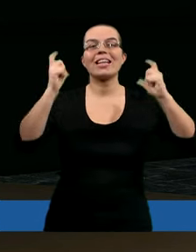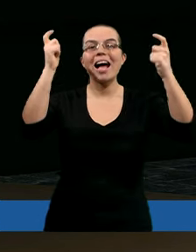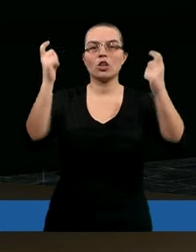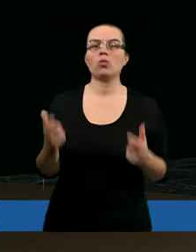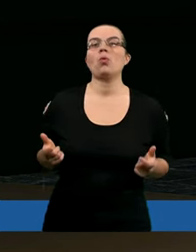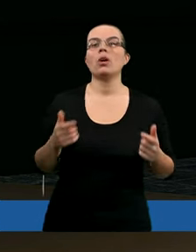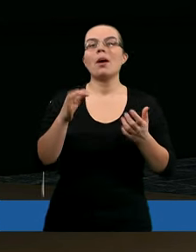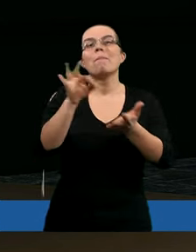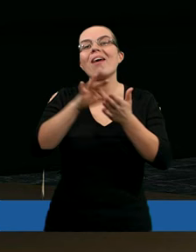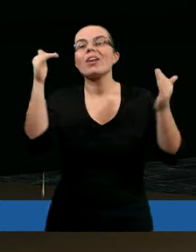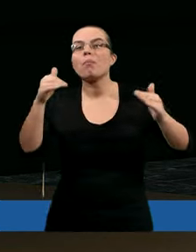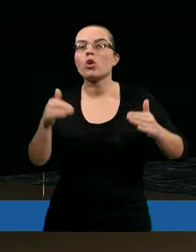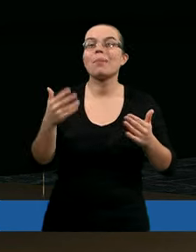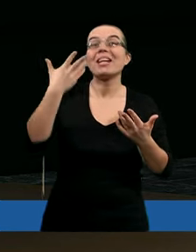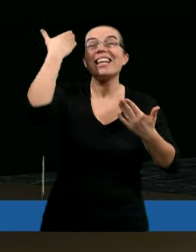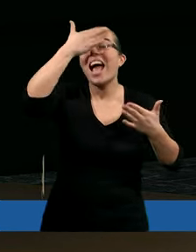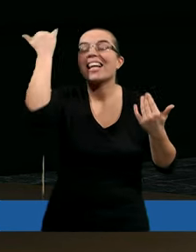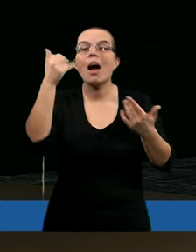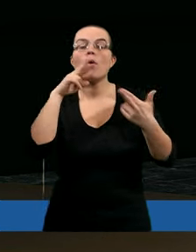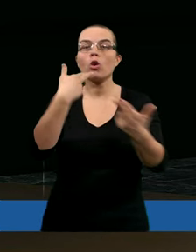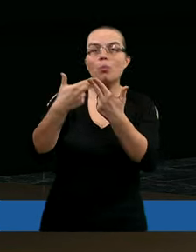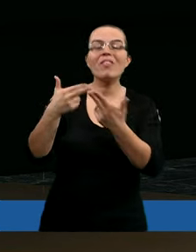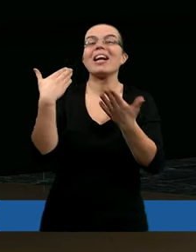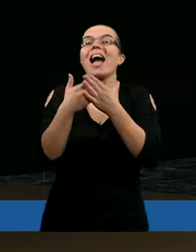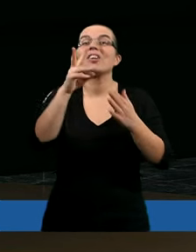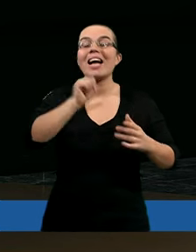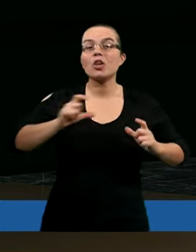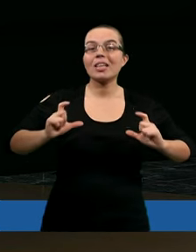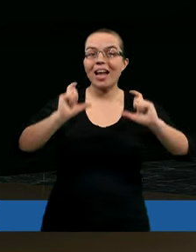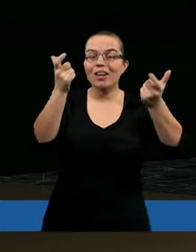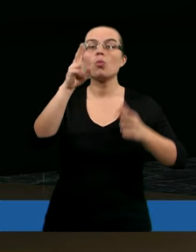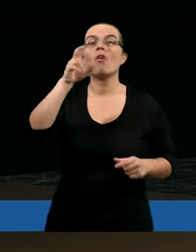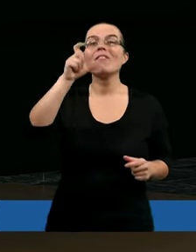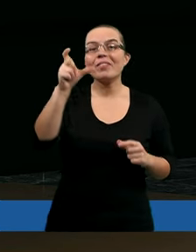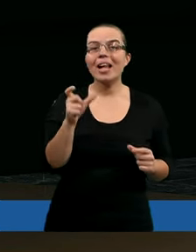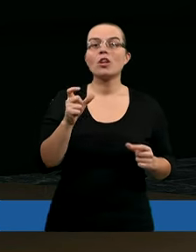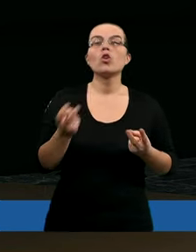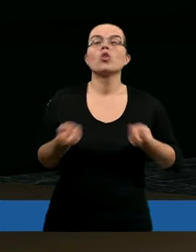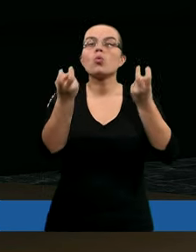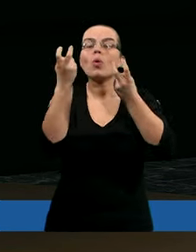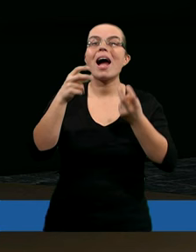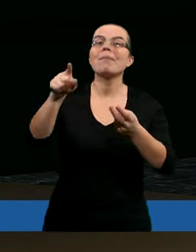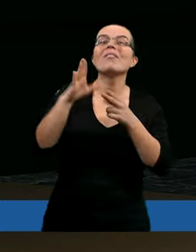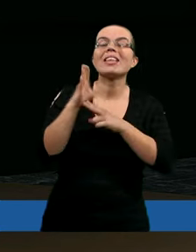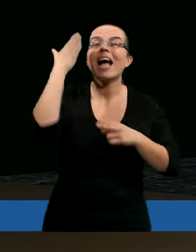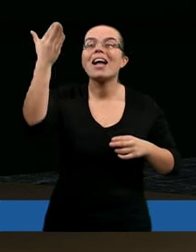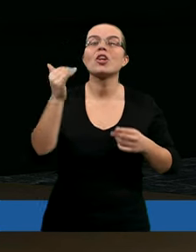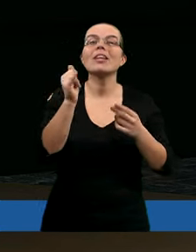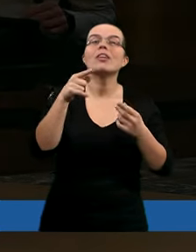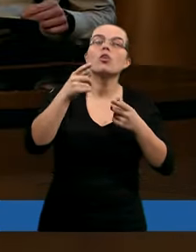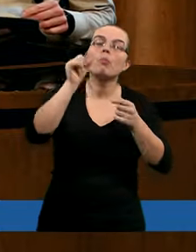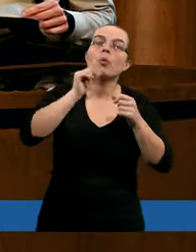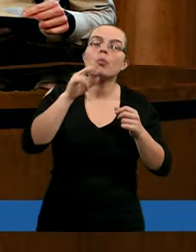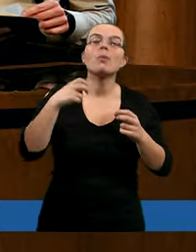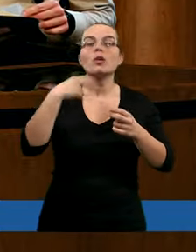Czasami możemy nawet nie znaleźć odpowiedzi, dlaczego tak się zdarzyło. Więc czasami po prostu lepiej przymilczeć,